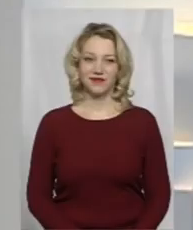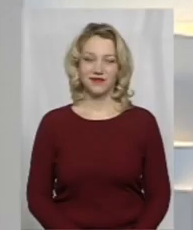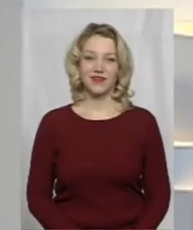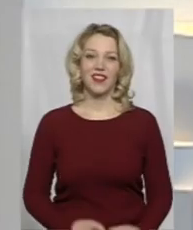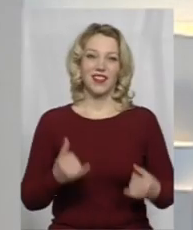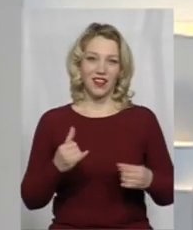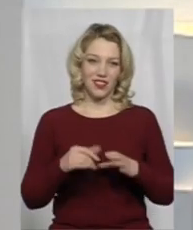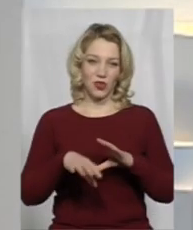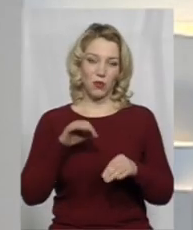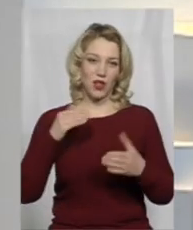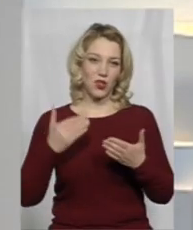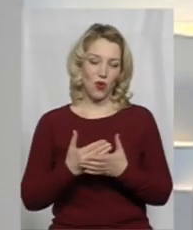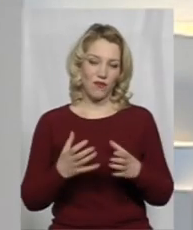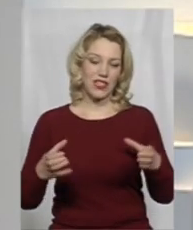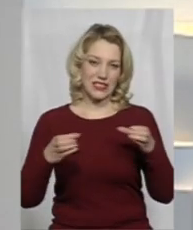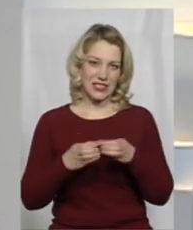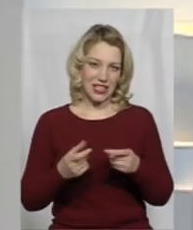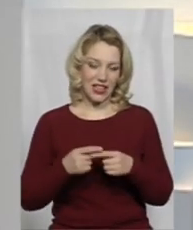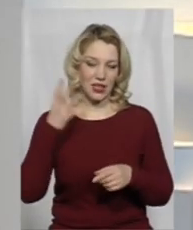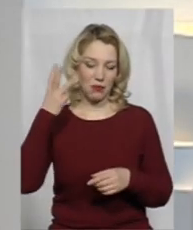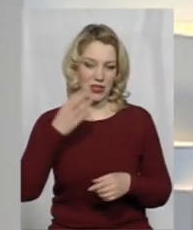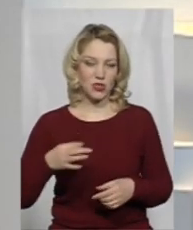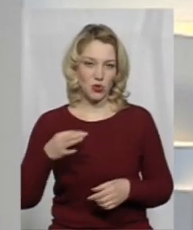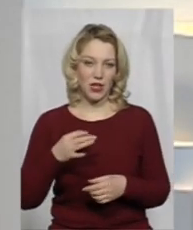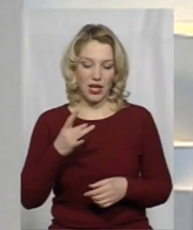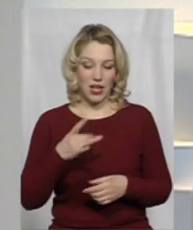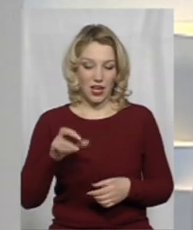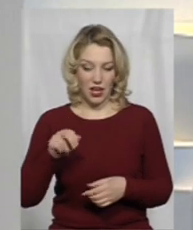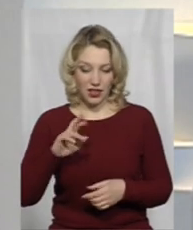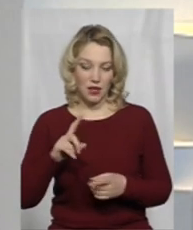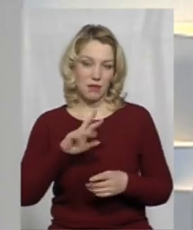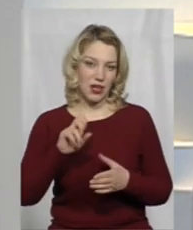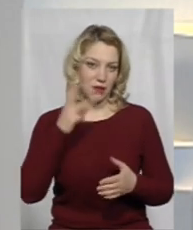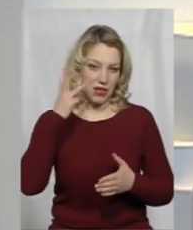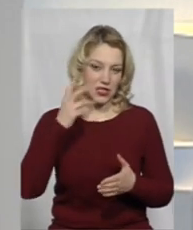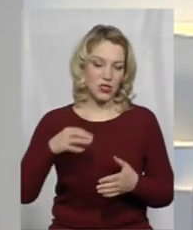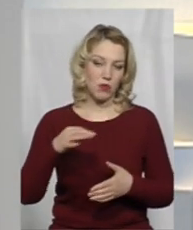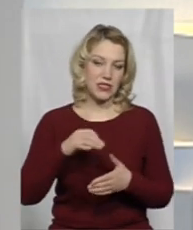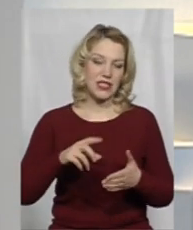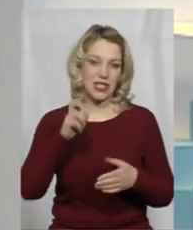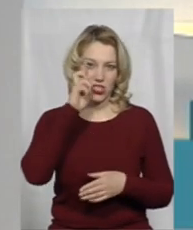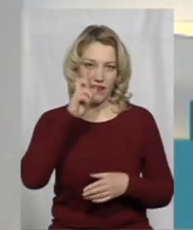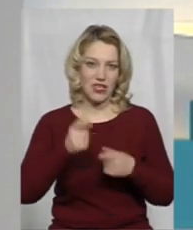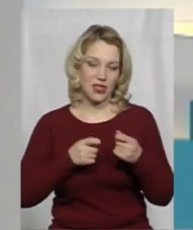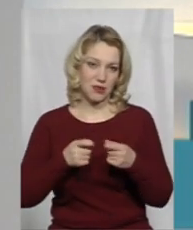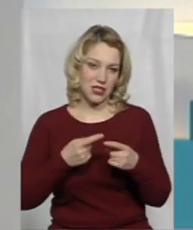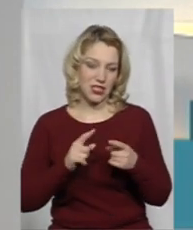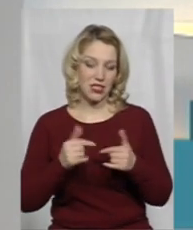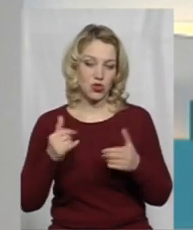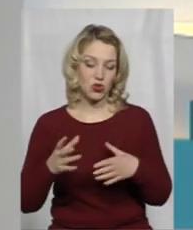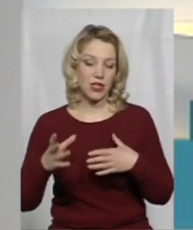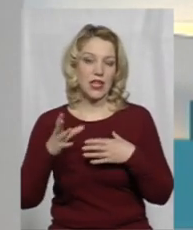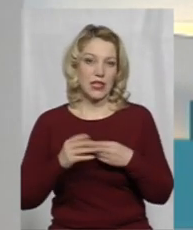Нині обрали новий склад Громадської ради при Хмельницькій обласній державній адміністрації. Це тема дня. Ми з Оксаною Фіновською